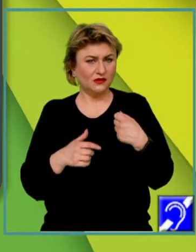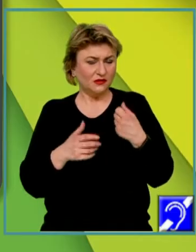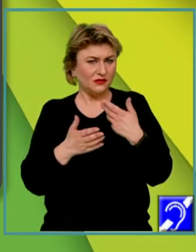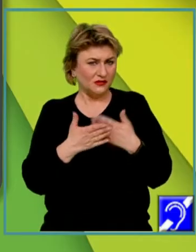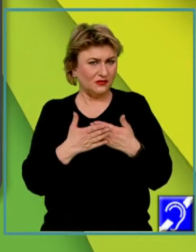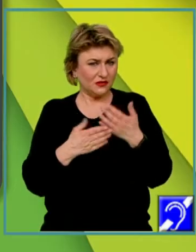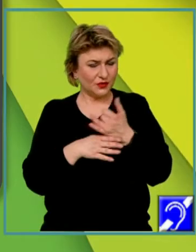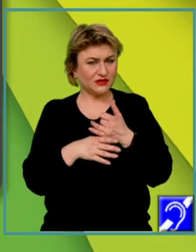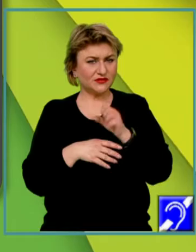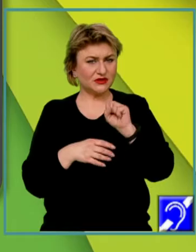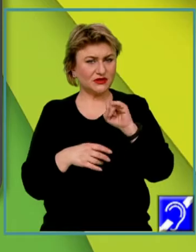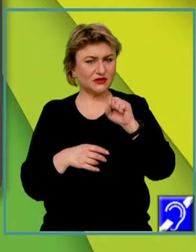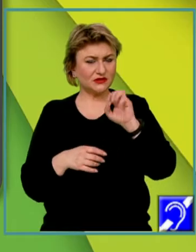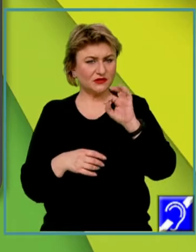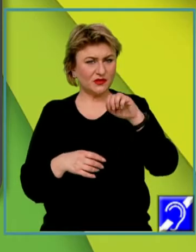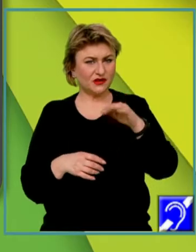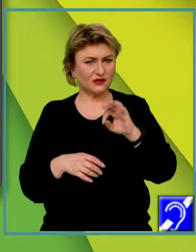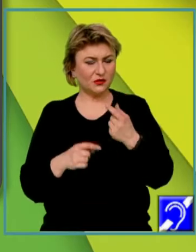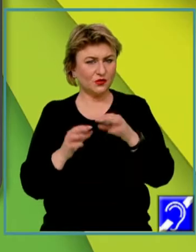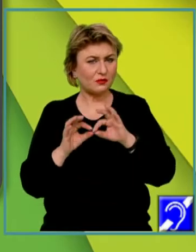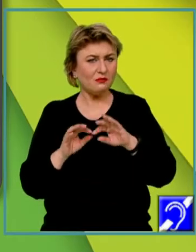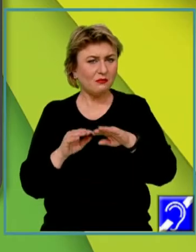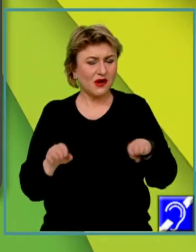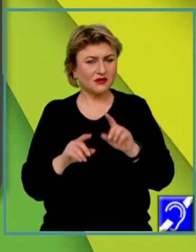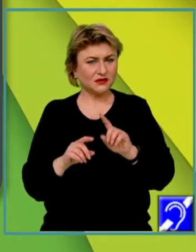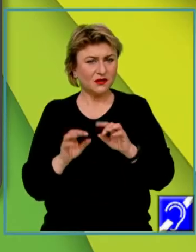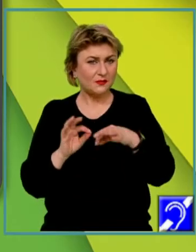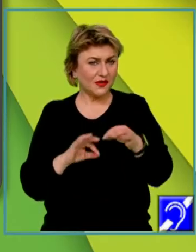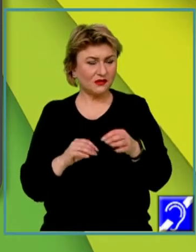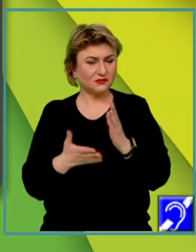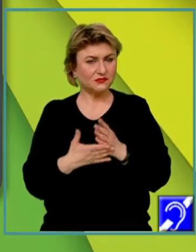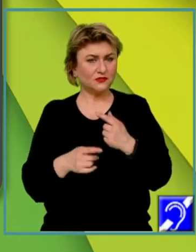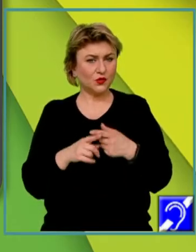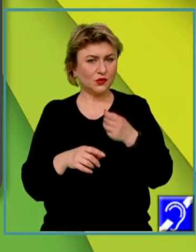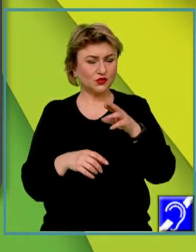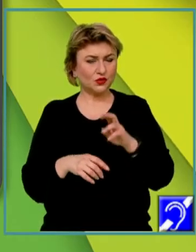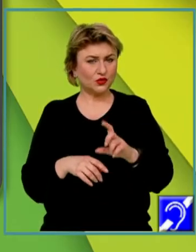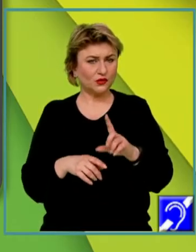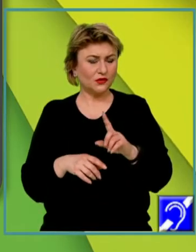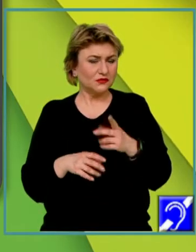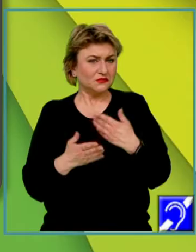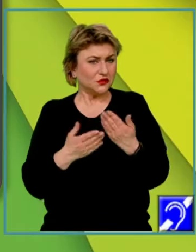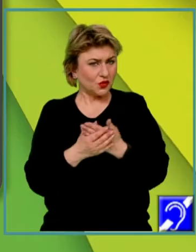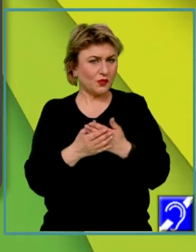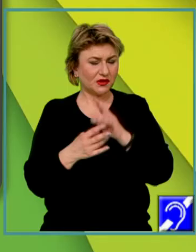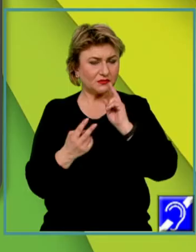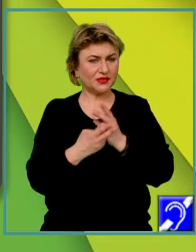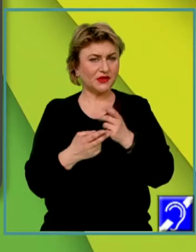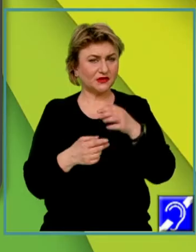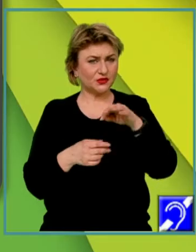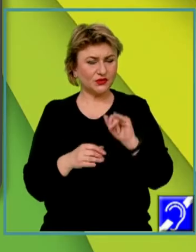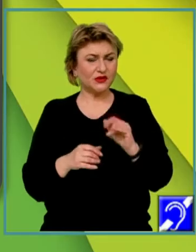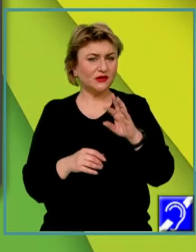pe observarea sistematică, pe baza unui plan rigulos, stabilit cu ajutorul unor instrumente adecvate a acțiunilor,